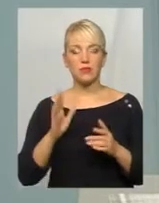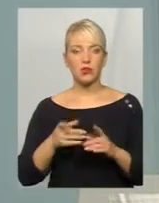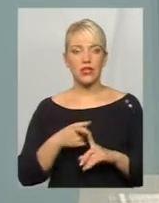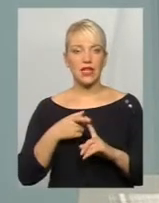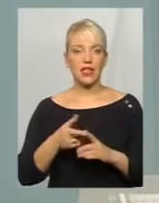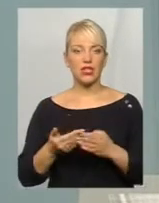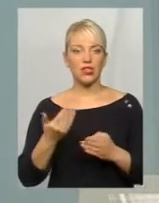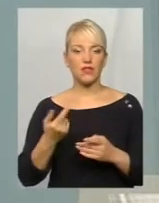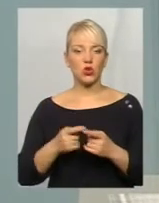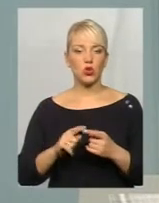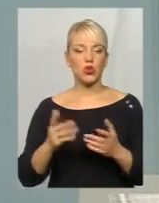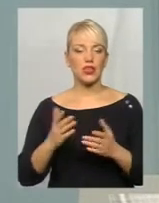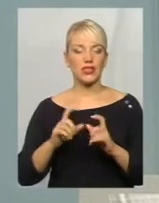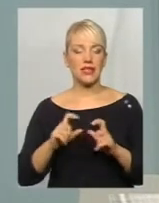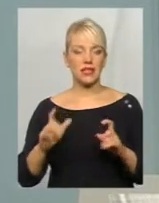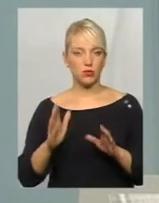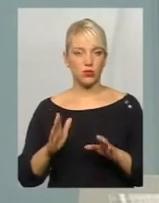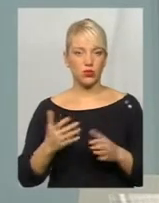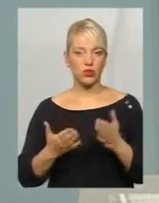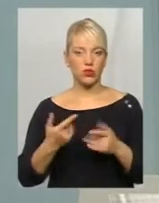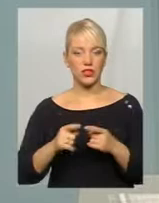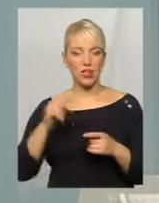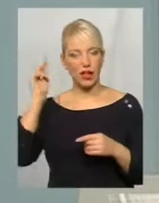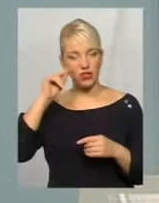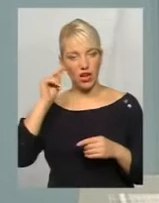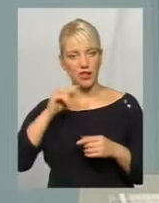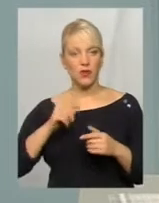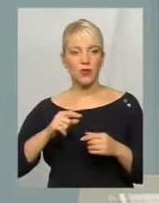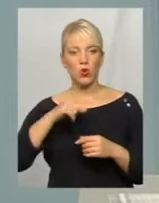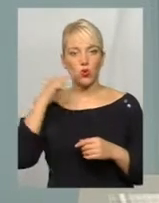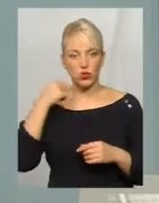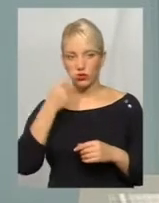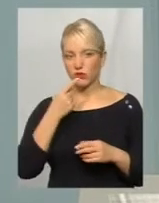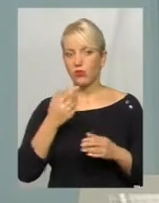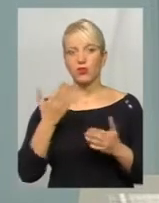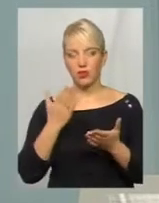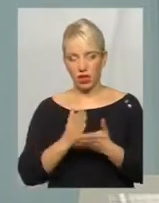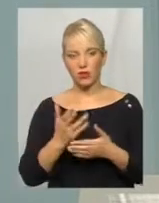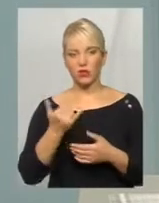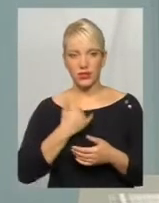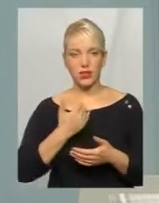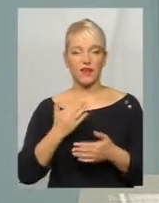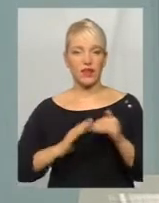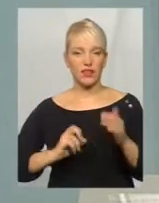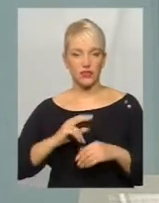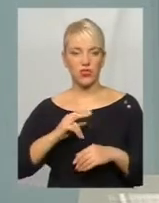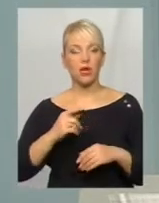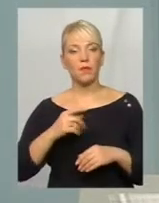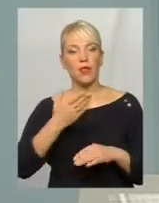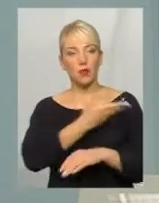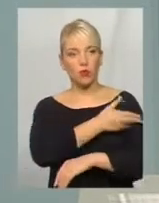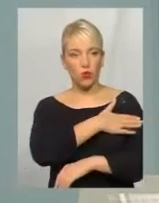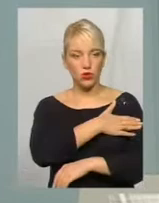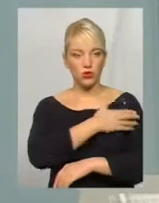від того, який запит буде. якщо це навчання чи вивчення російської, то так, фахівців у нас достатньо. Якщо польської, то ми